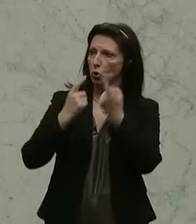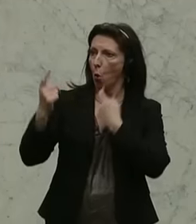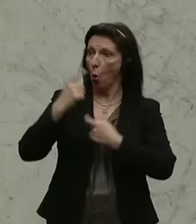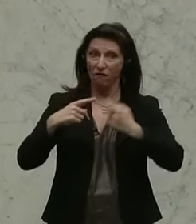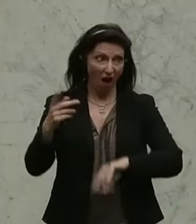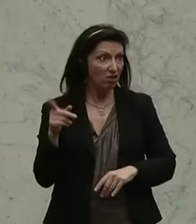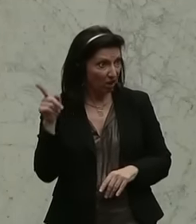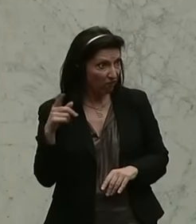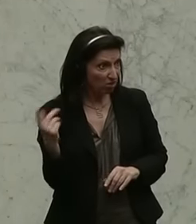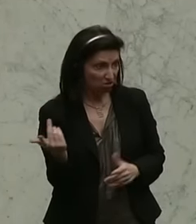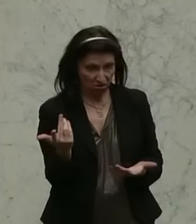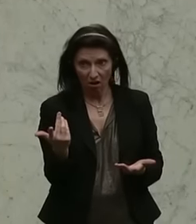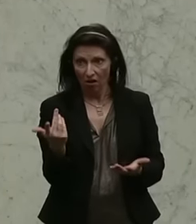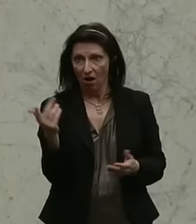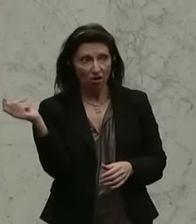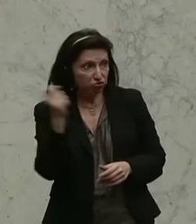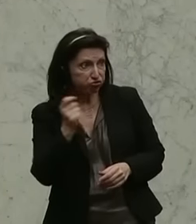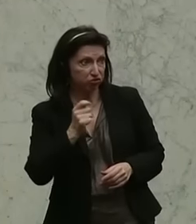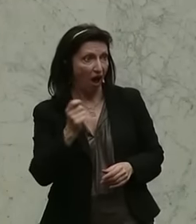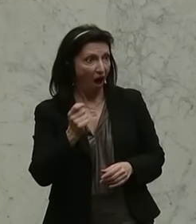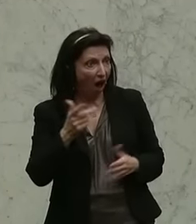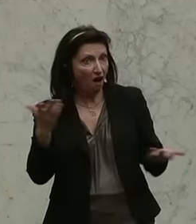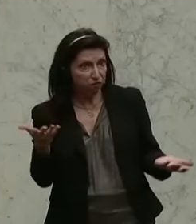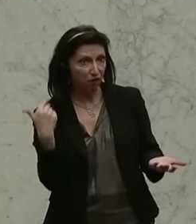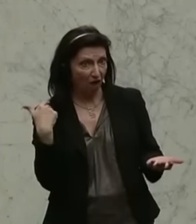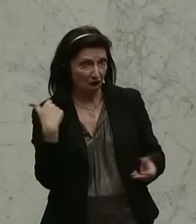konsequent, dann werden wir auch solche Anträge nicht notwendig haben. Dankeschön.